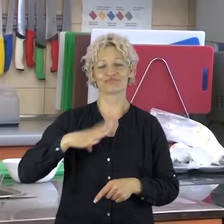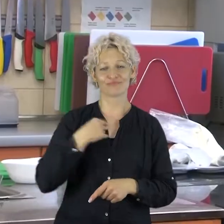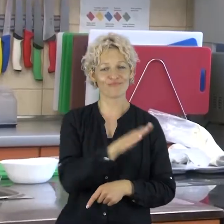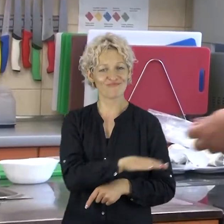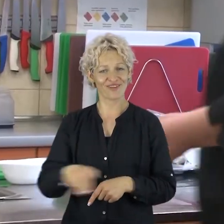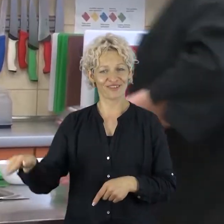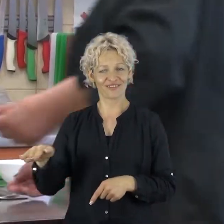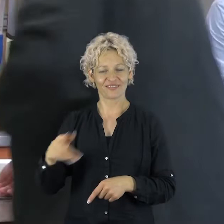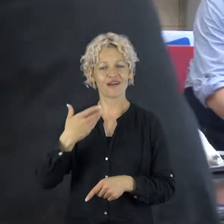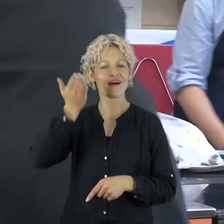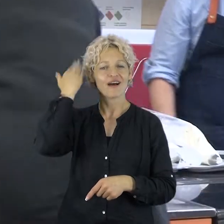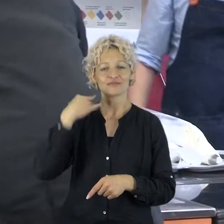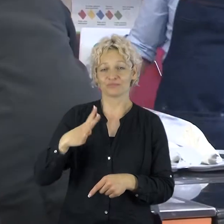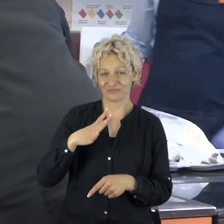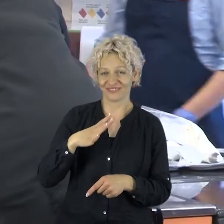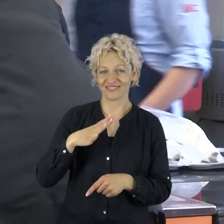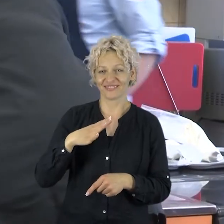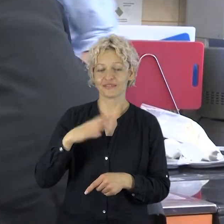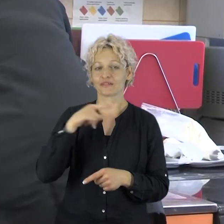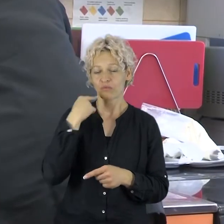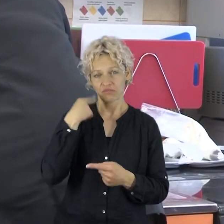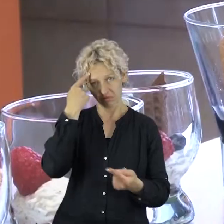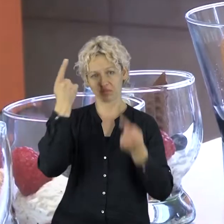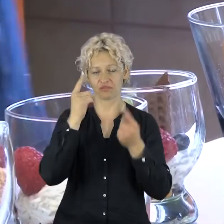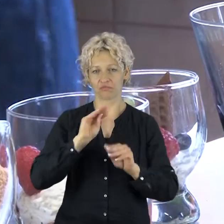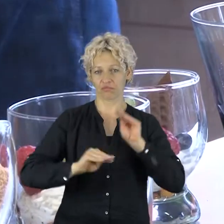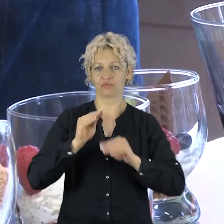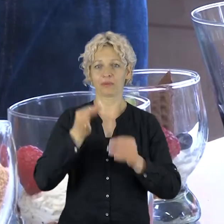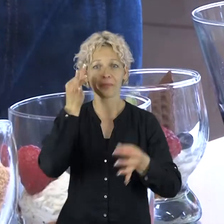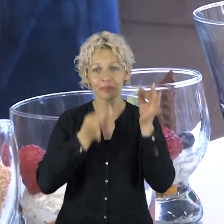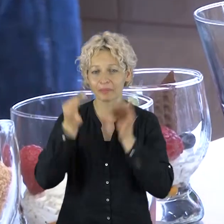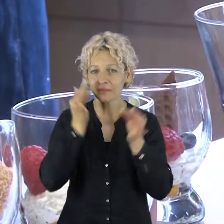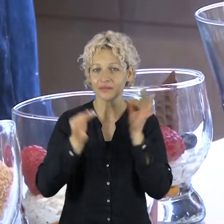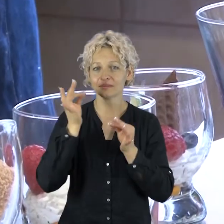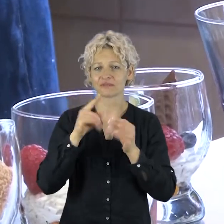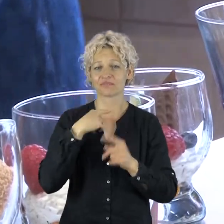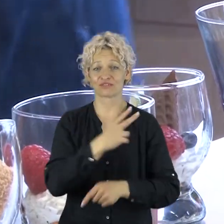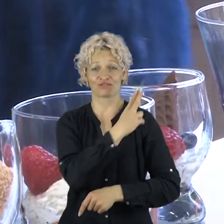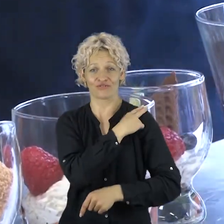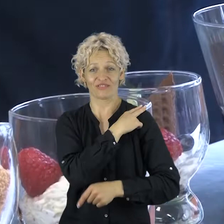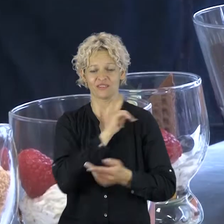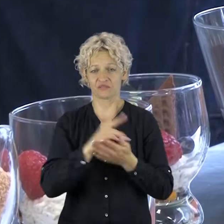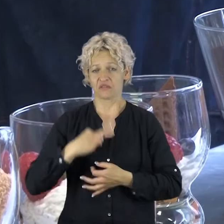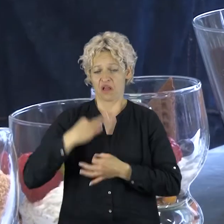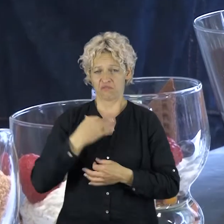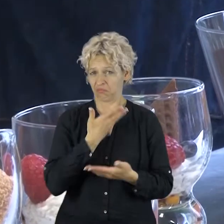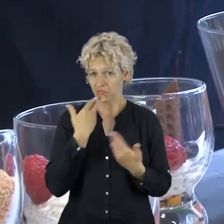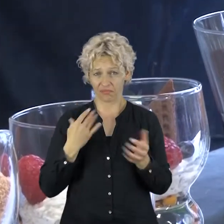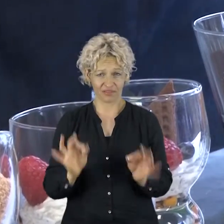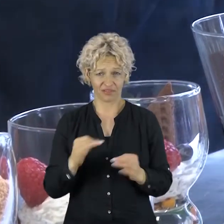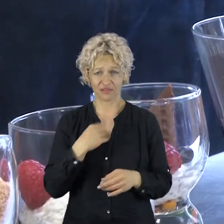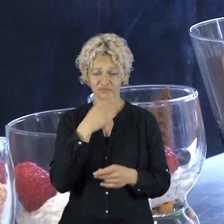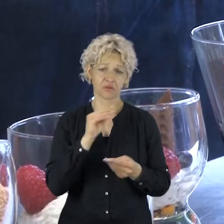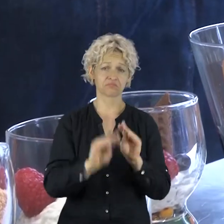iš anksto nežinodamas turėjo sukurti patie kalatiečiui. Šį situaciją virtuvės šefo neišgazdino, tad per trumpą laiką pagamino